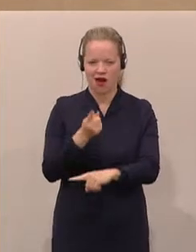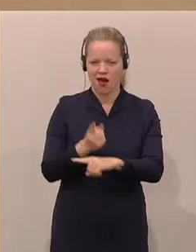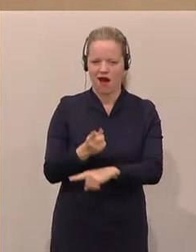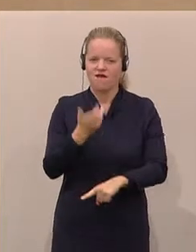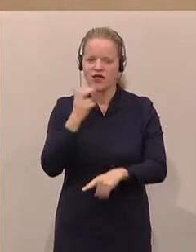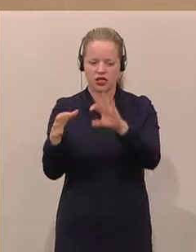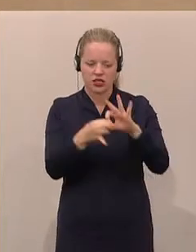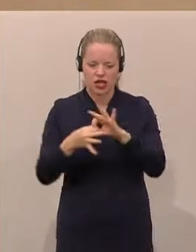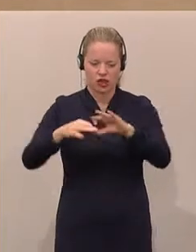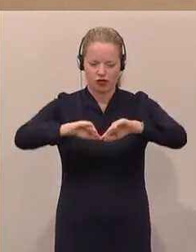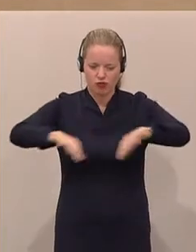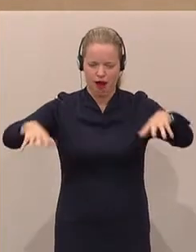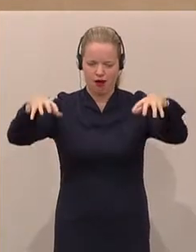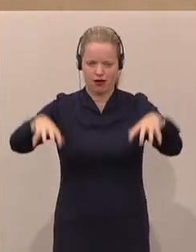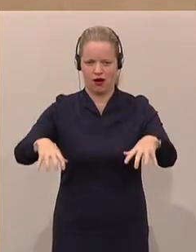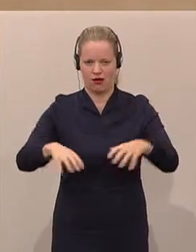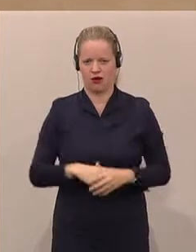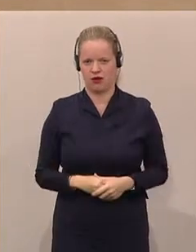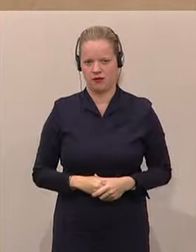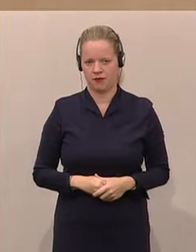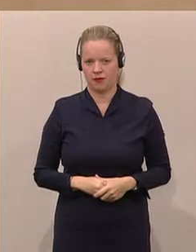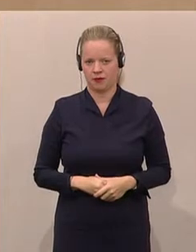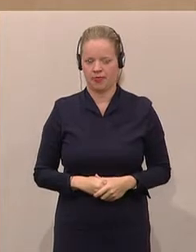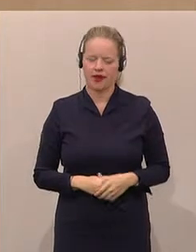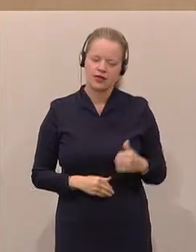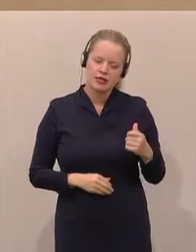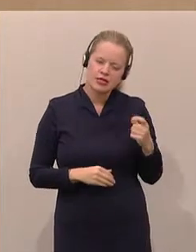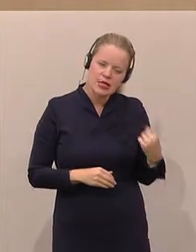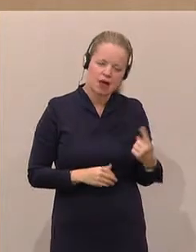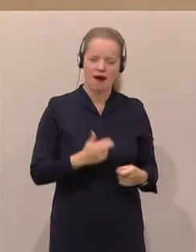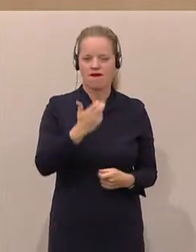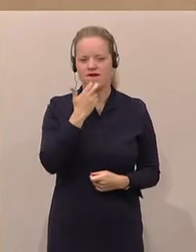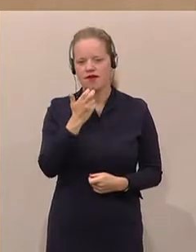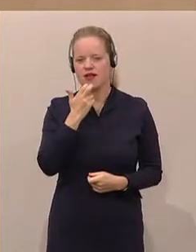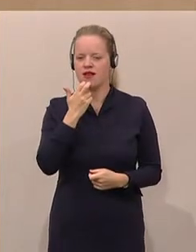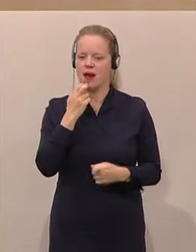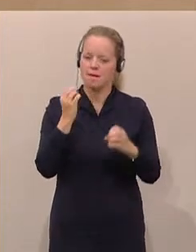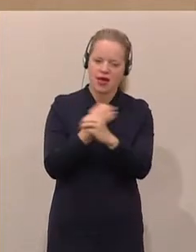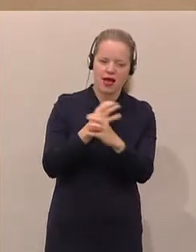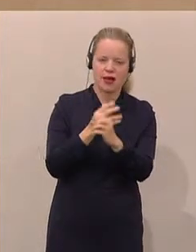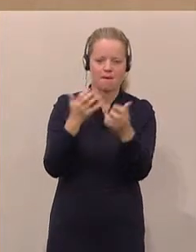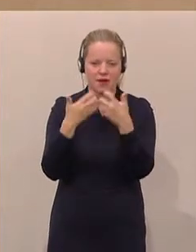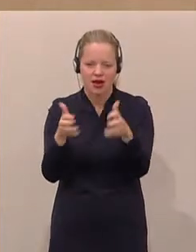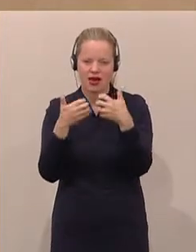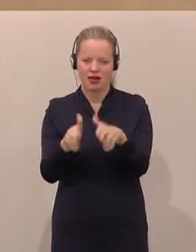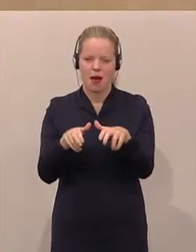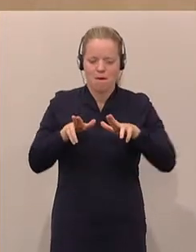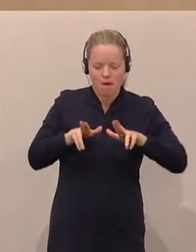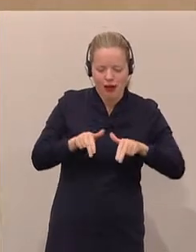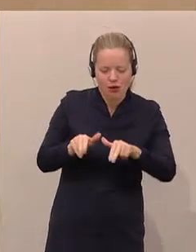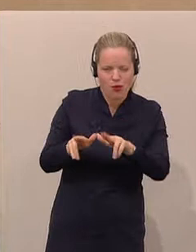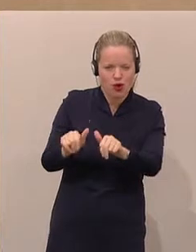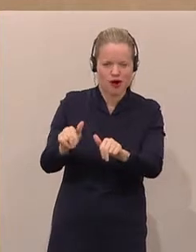Ihnen um eine versuchte Manipulation und Lenkung der Berichterstattung. Es geht Ihnen schlicht und